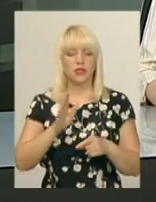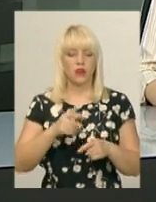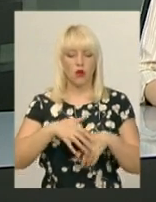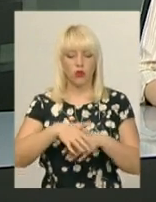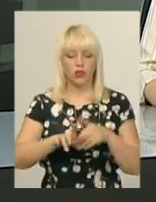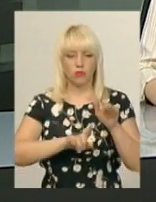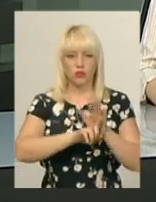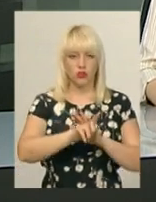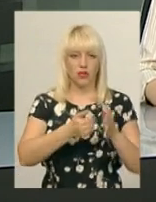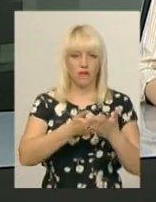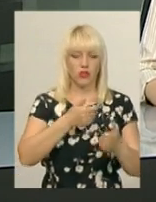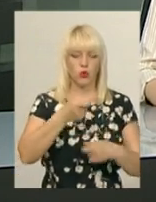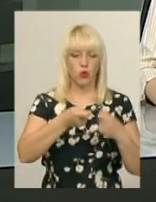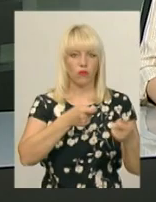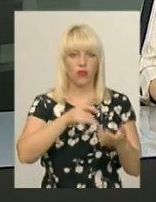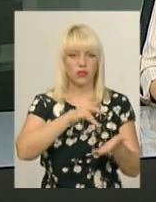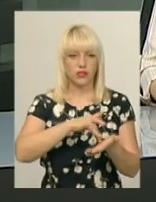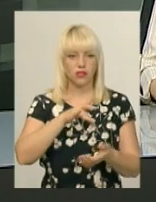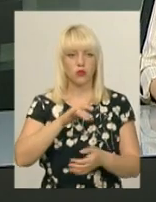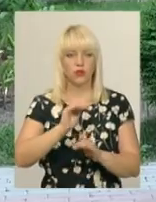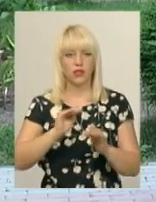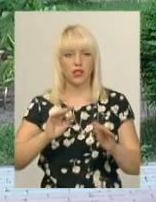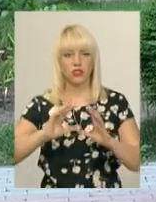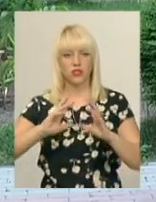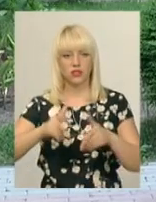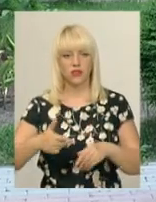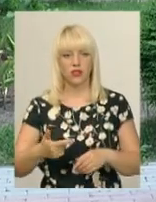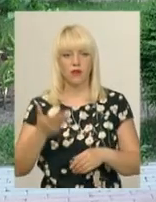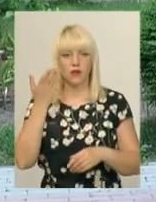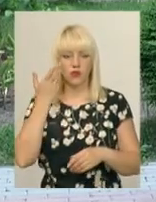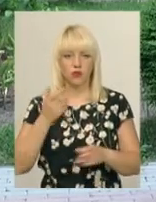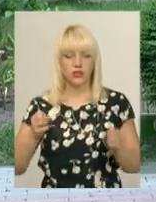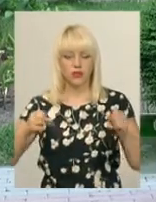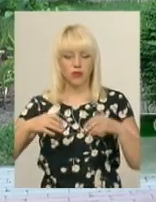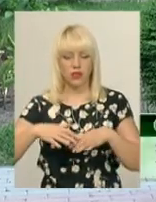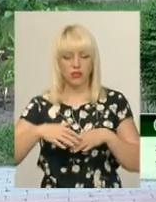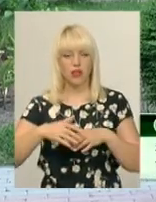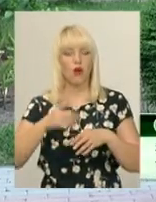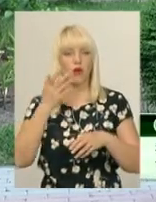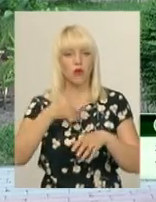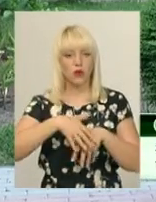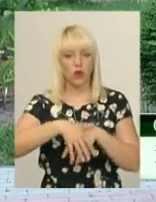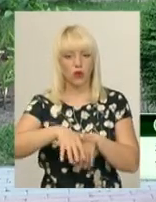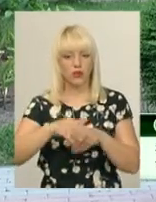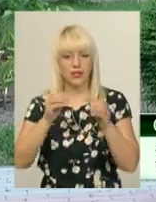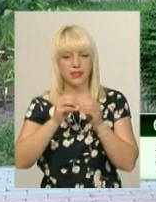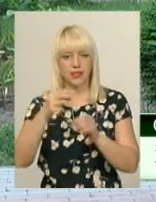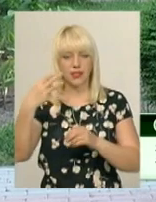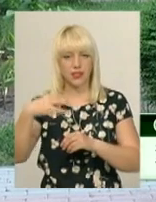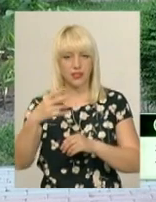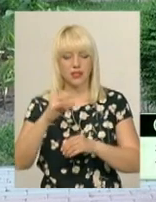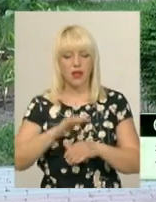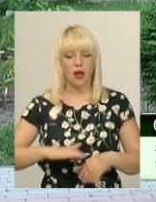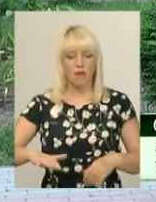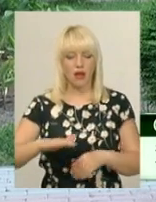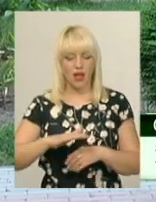торговельного центру «Дитячий світ». Колона збирається о 10.30 на майданчику біля дитячого світу,